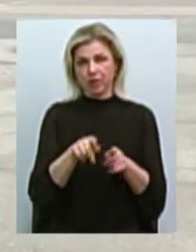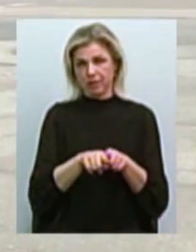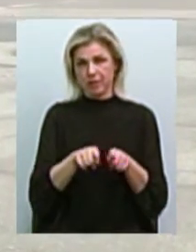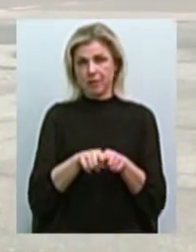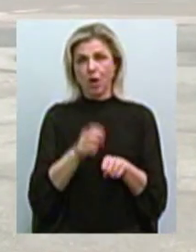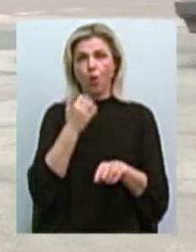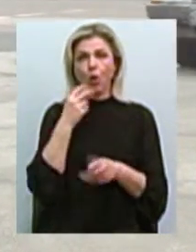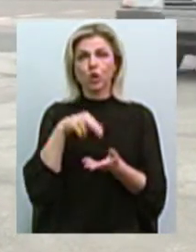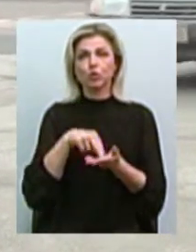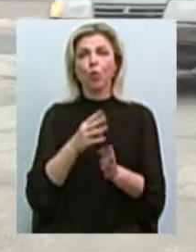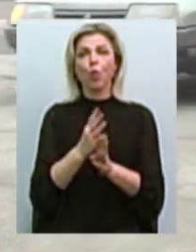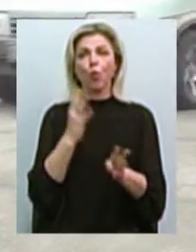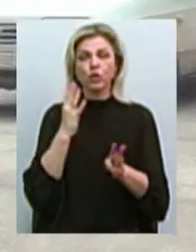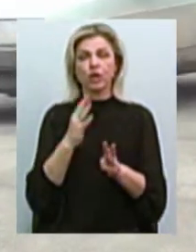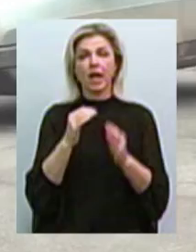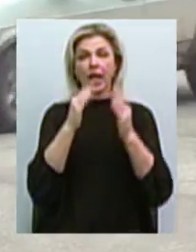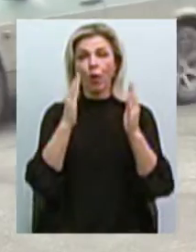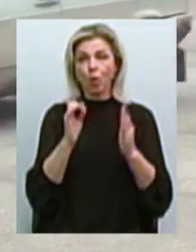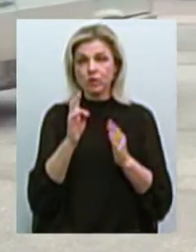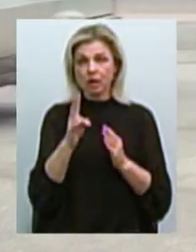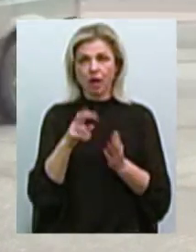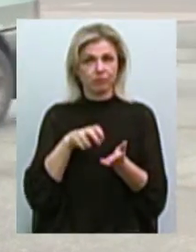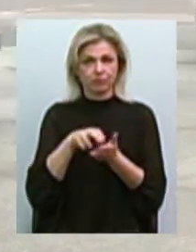Коли стоїть черга до кіоску, вже не пройдеш.